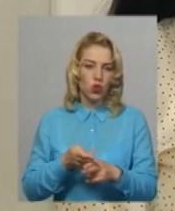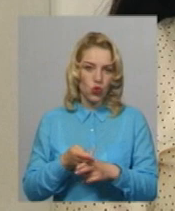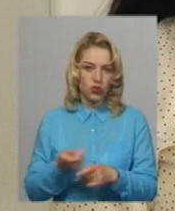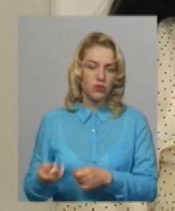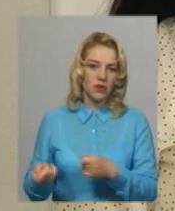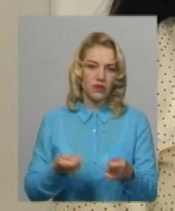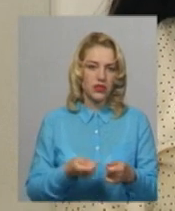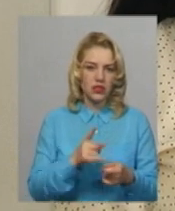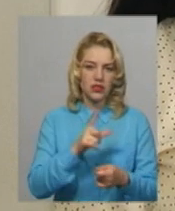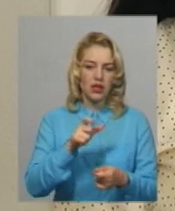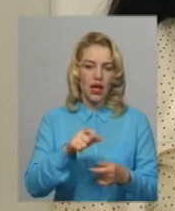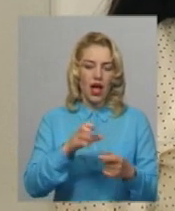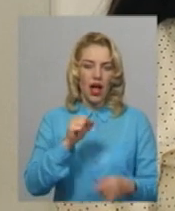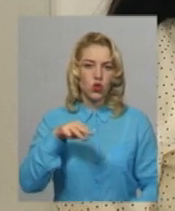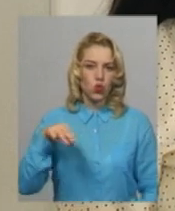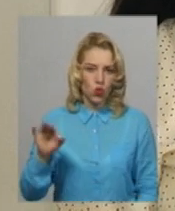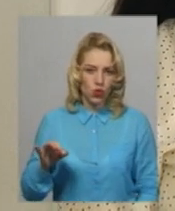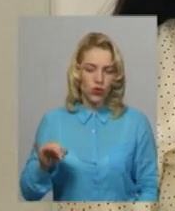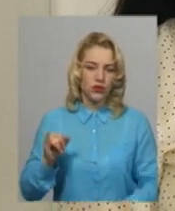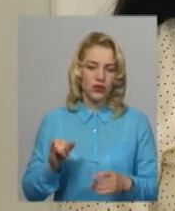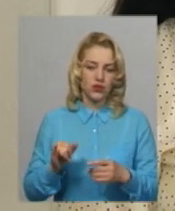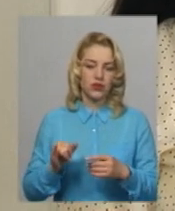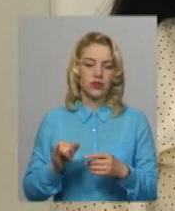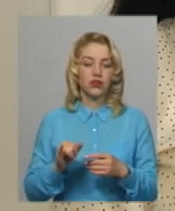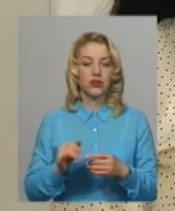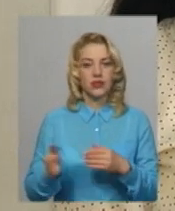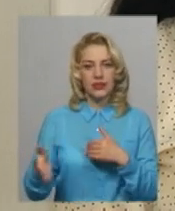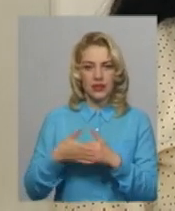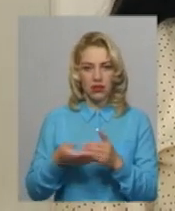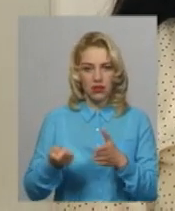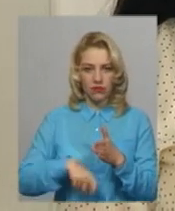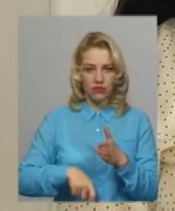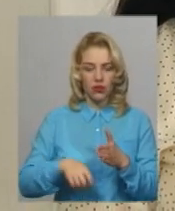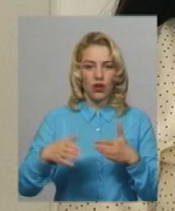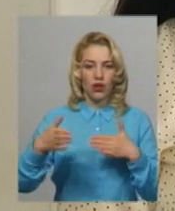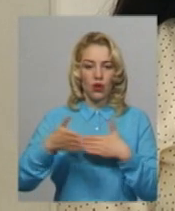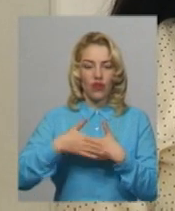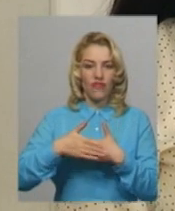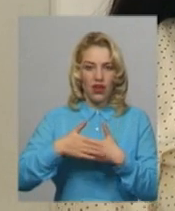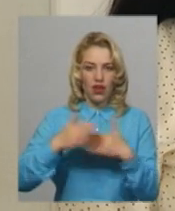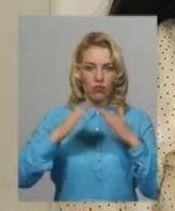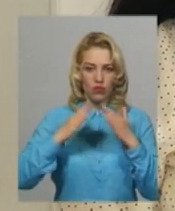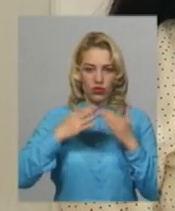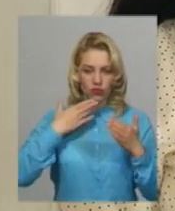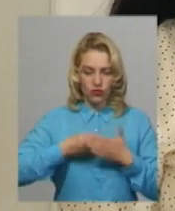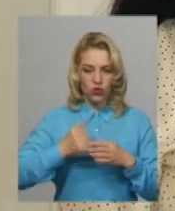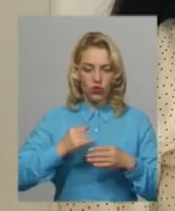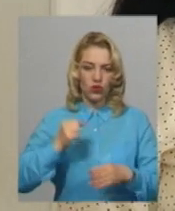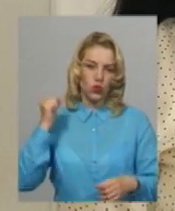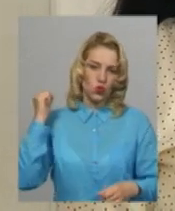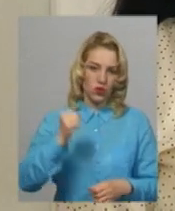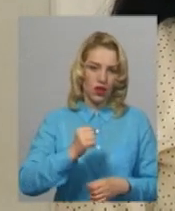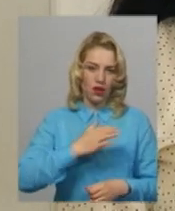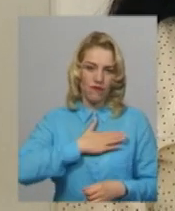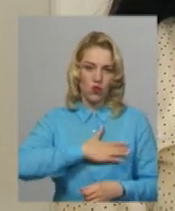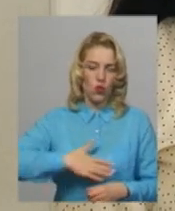АТО та, зачинивши за собою двері будинку, наніс їй удар в область грудної